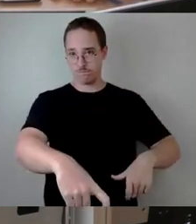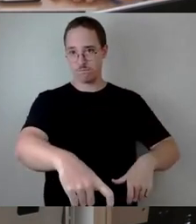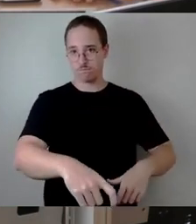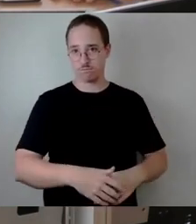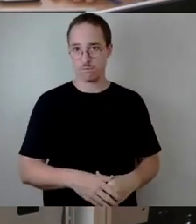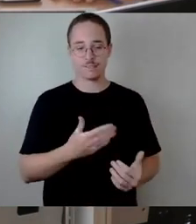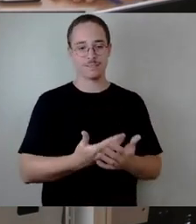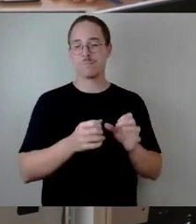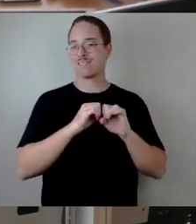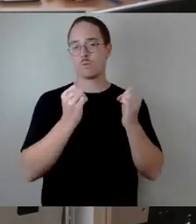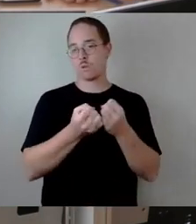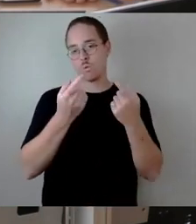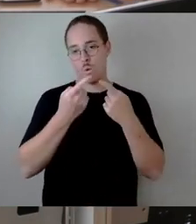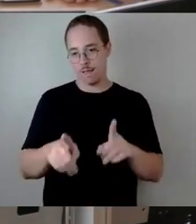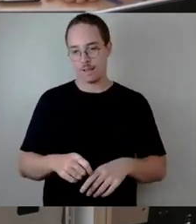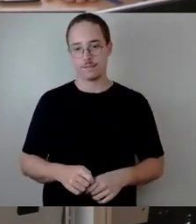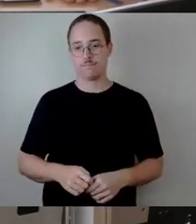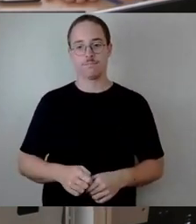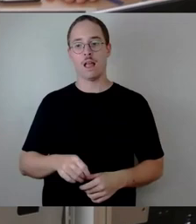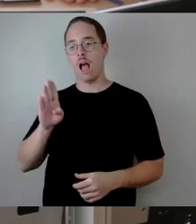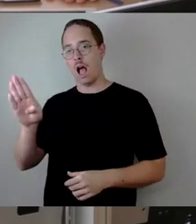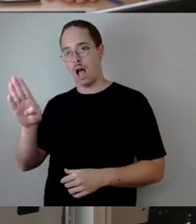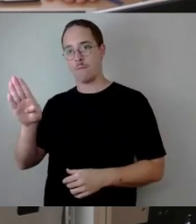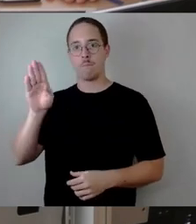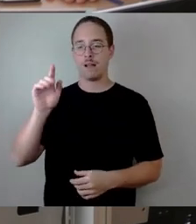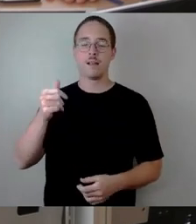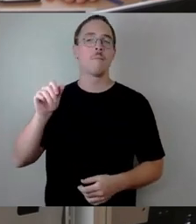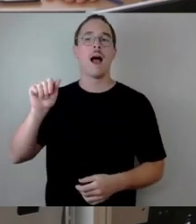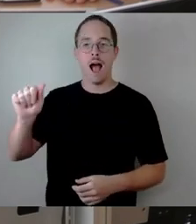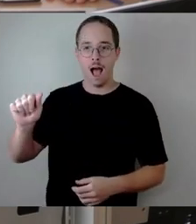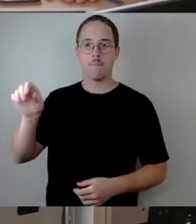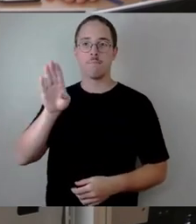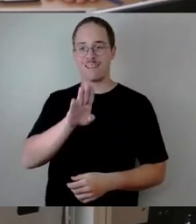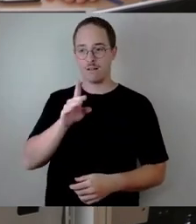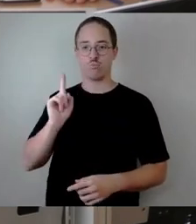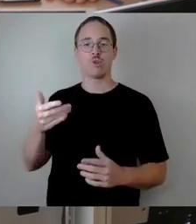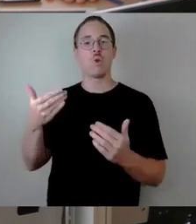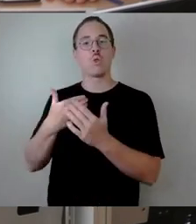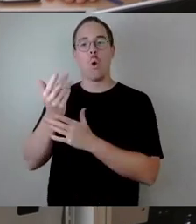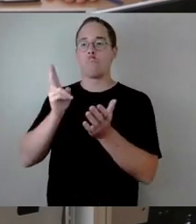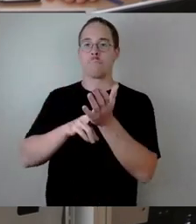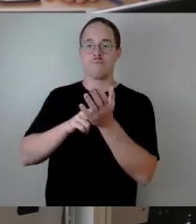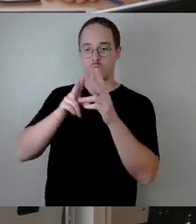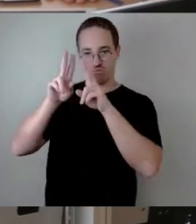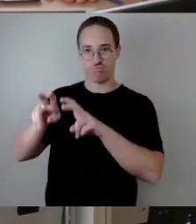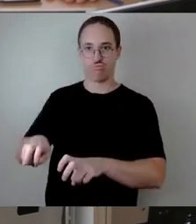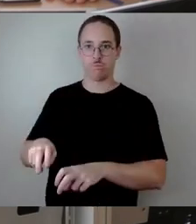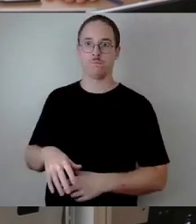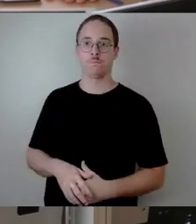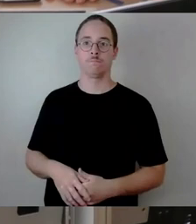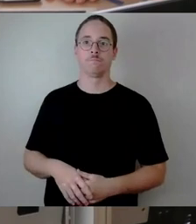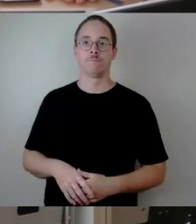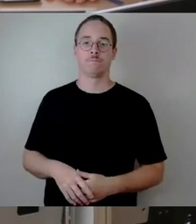A, die neu bewertet werden müssen. Also wir können Ihnen im Moment nicht sagen, was mit den